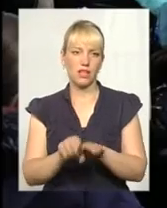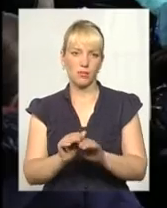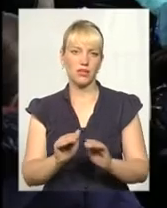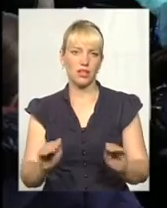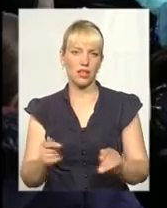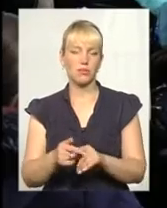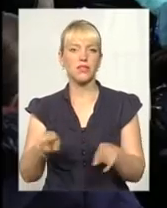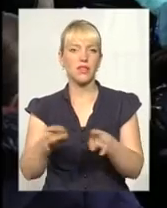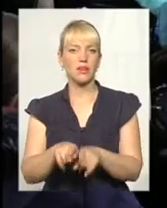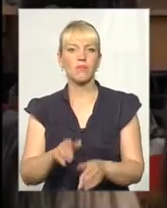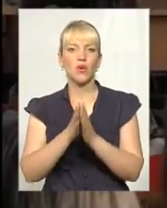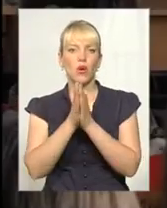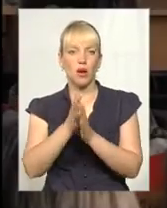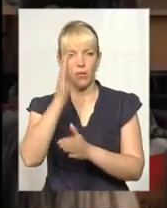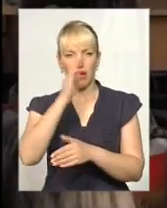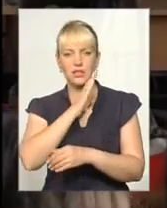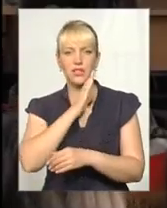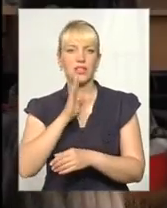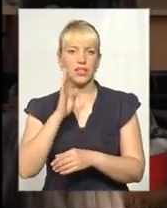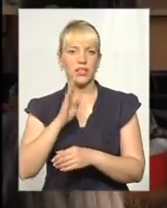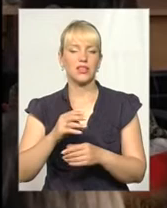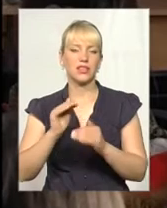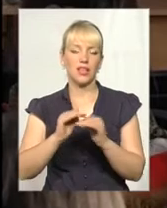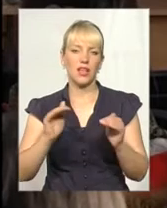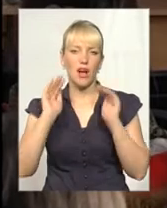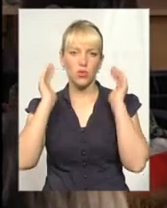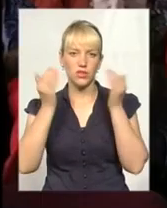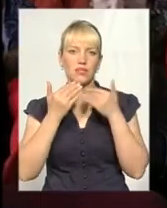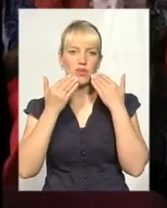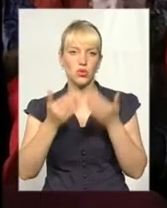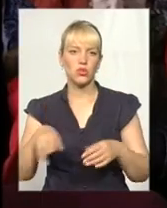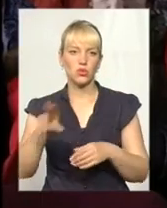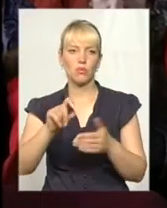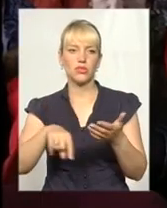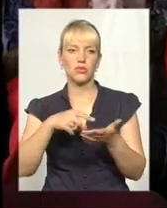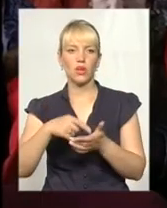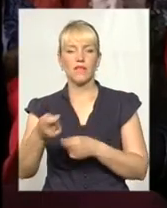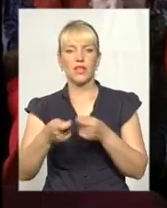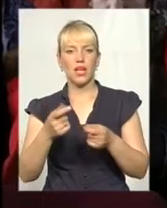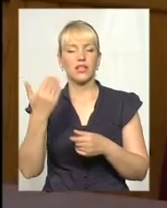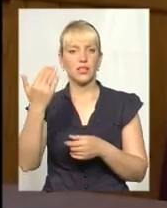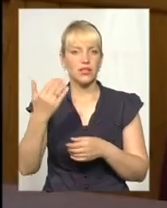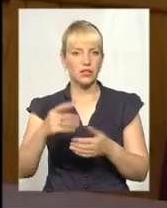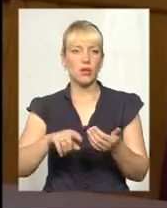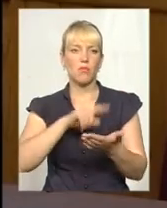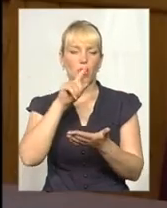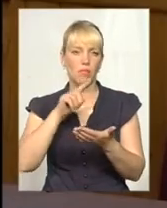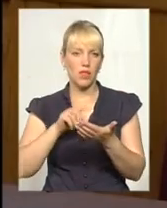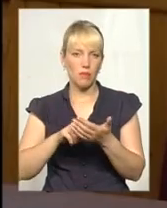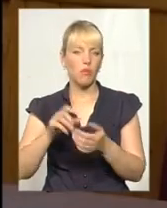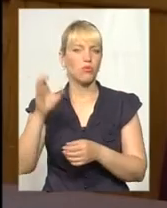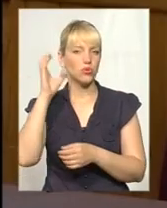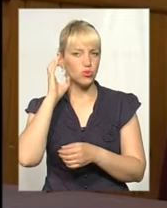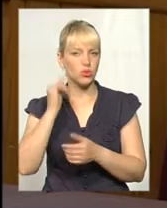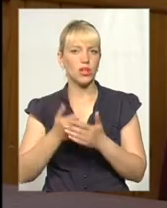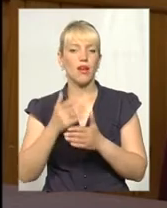відповідним проханням батьки дітей-аутистів і звернулись до міської влади. Там їхні проблеми почули та пішли на зустріч. Ми в програмі розвитку